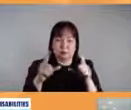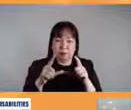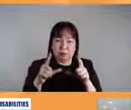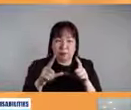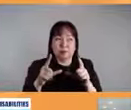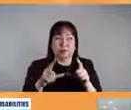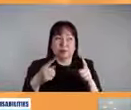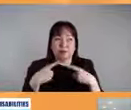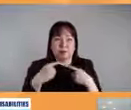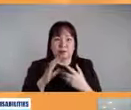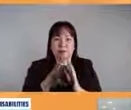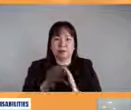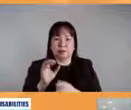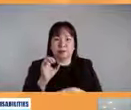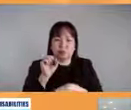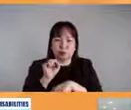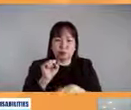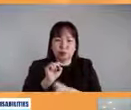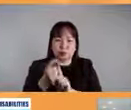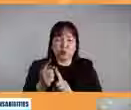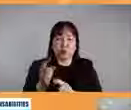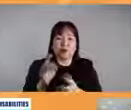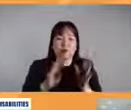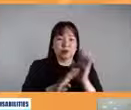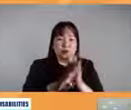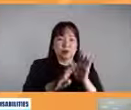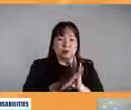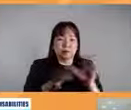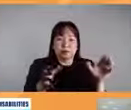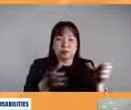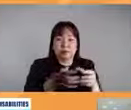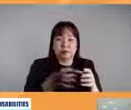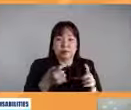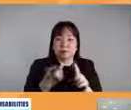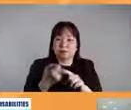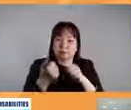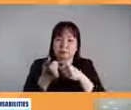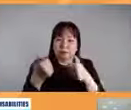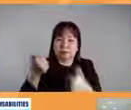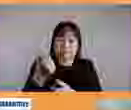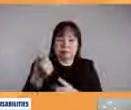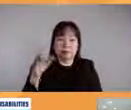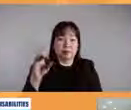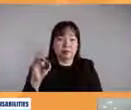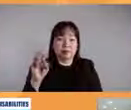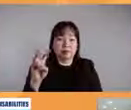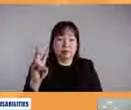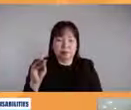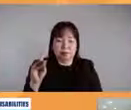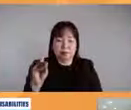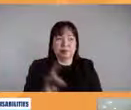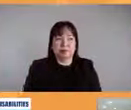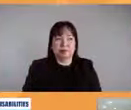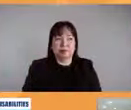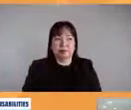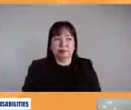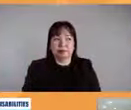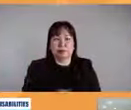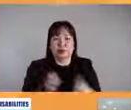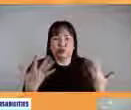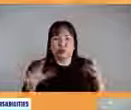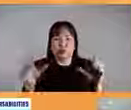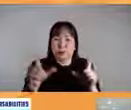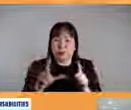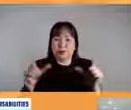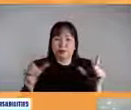binglang social development agency ng Department of Social Welfare and Development. Accredited din